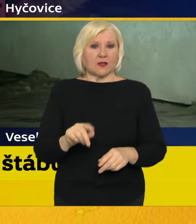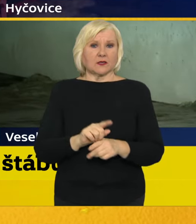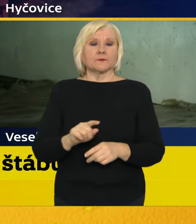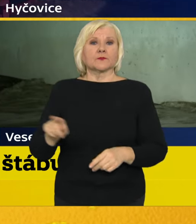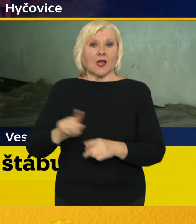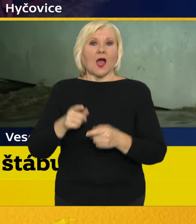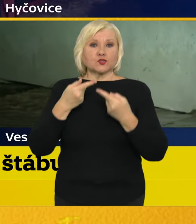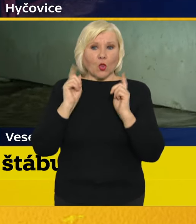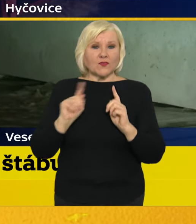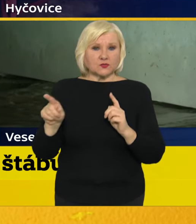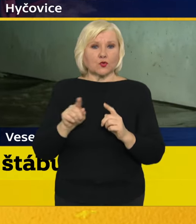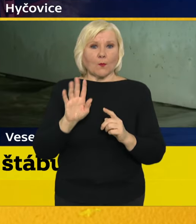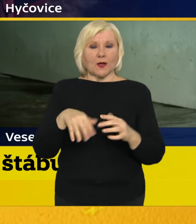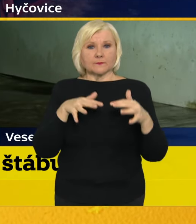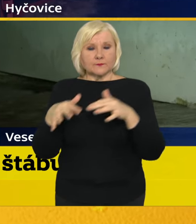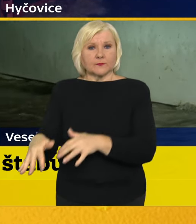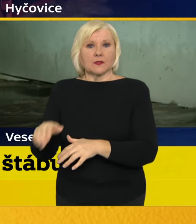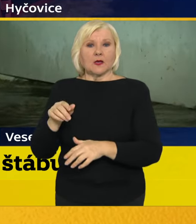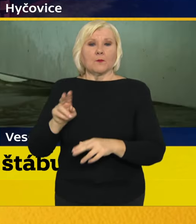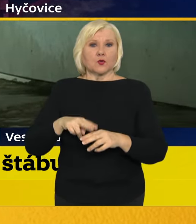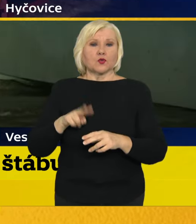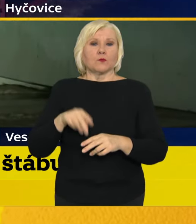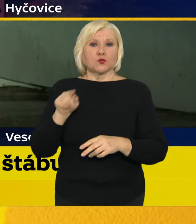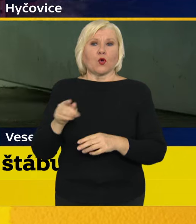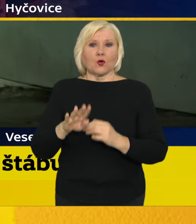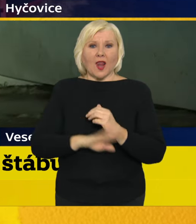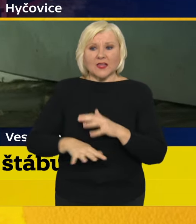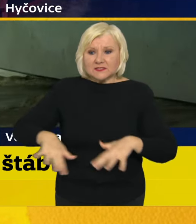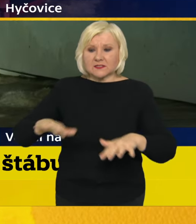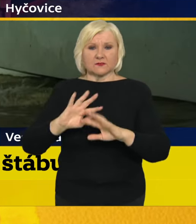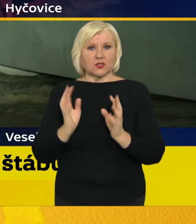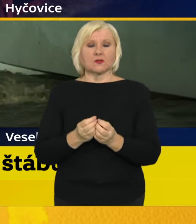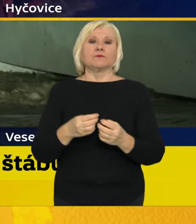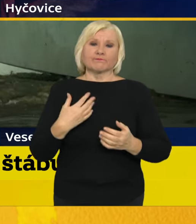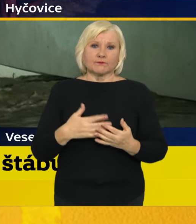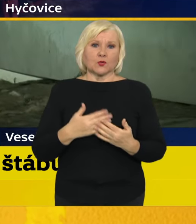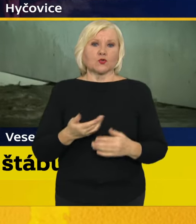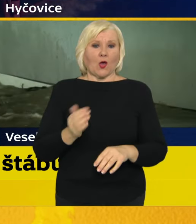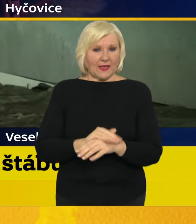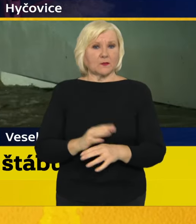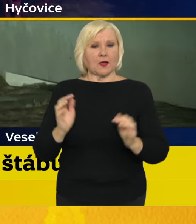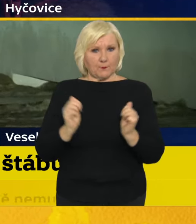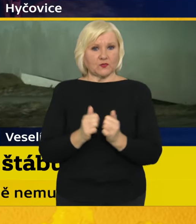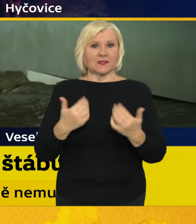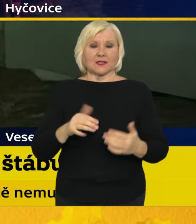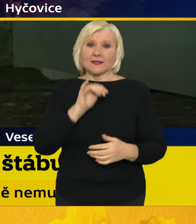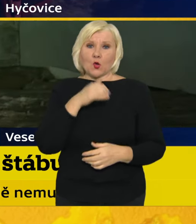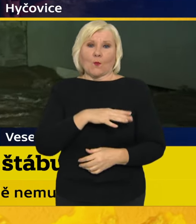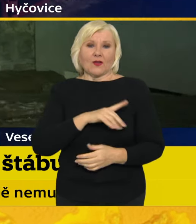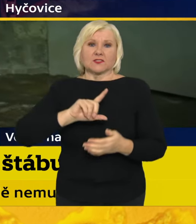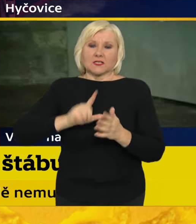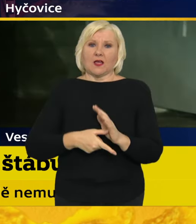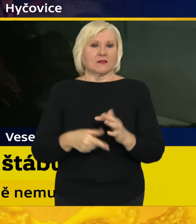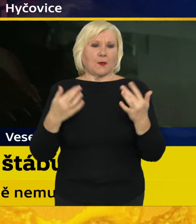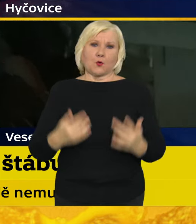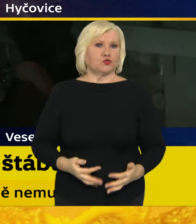na soutok a do těch lužních lesů to převedeme. Čili sečteno, potrženo. I pan Hejtman je potvrdil, že v tuto chvíli Vranovský kraj nepočítá